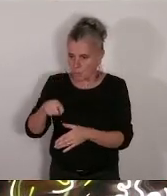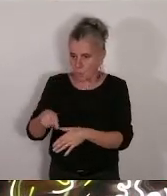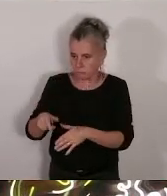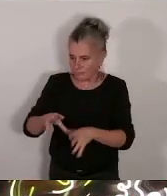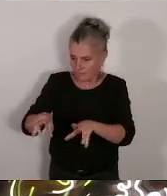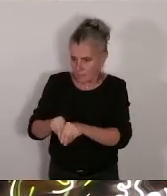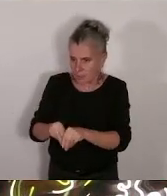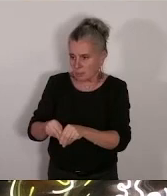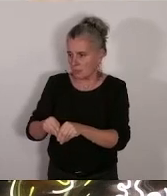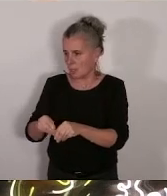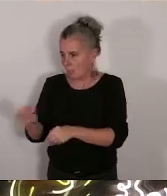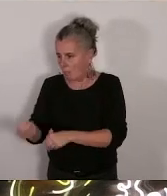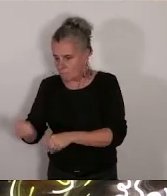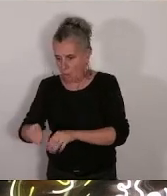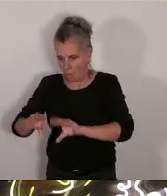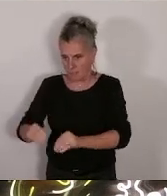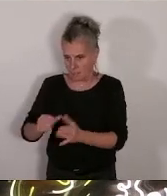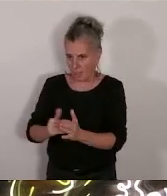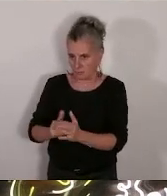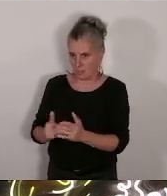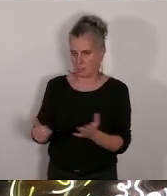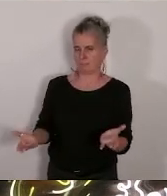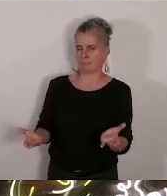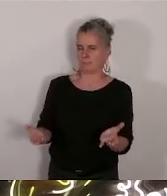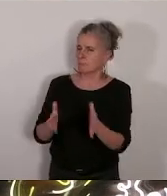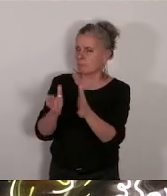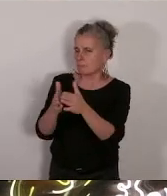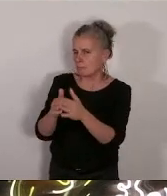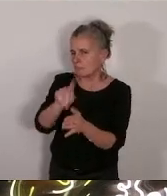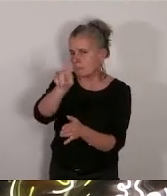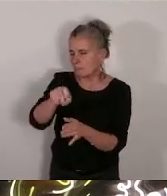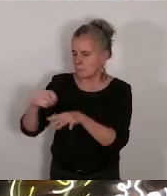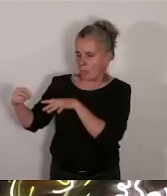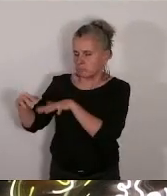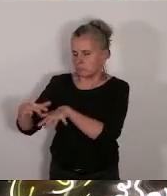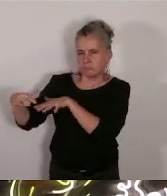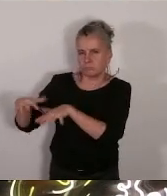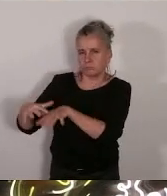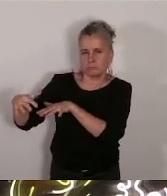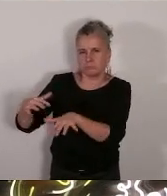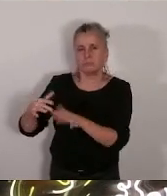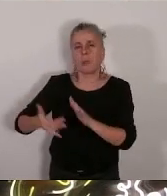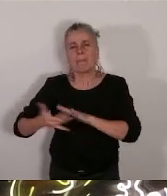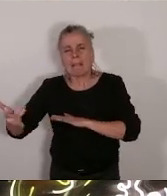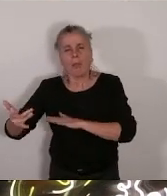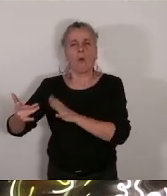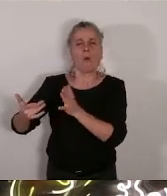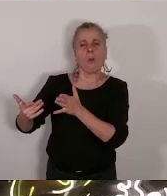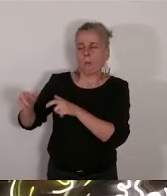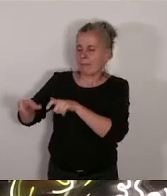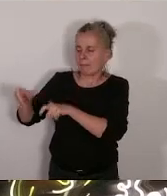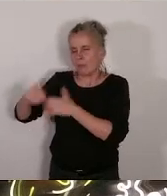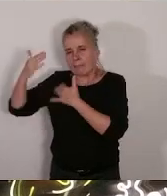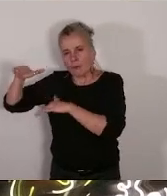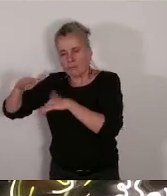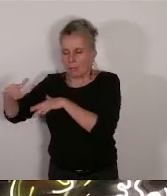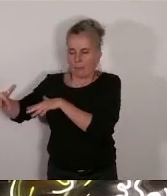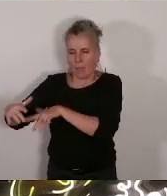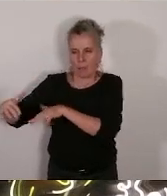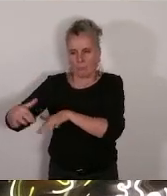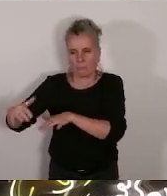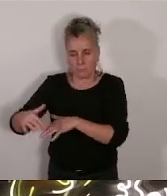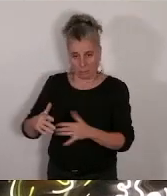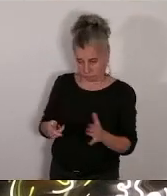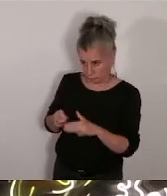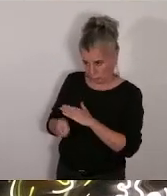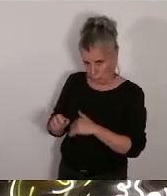Marseille. Pouvez-vous nous indiquer si l'afflux de migrants clandestins conduit à la prise en charge de ces familles dans les cendres